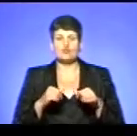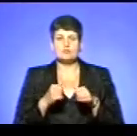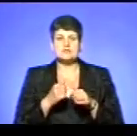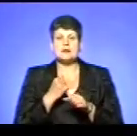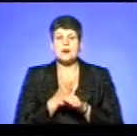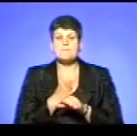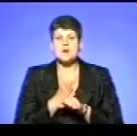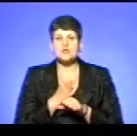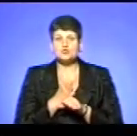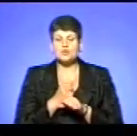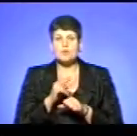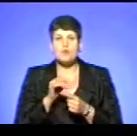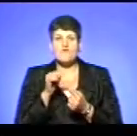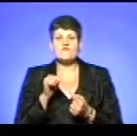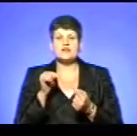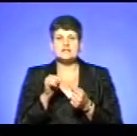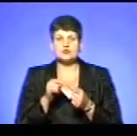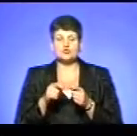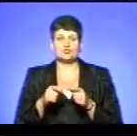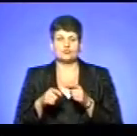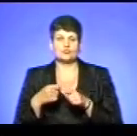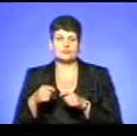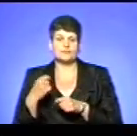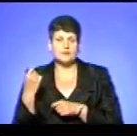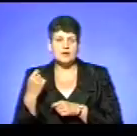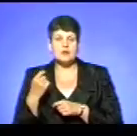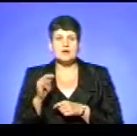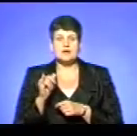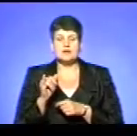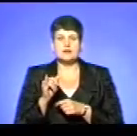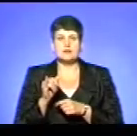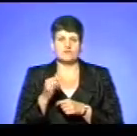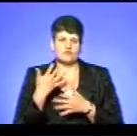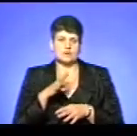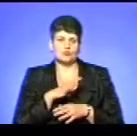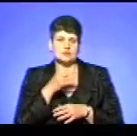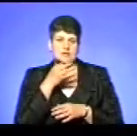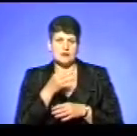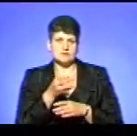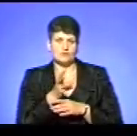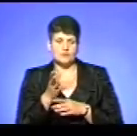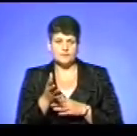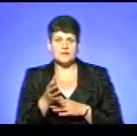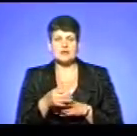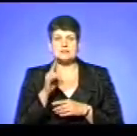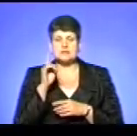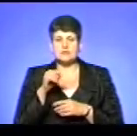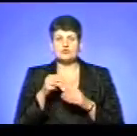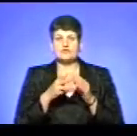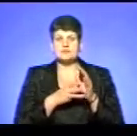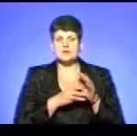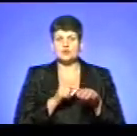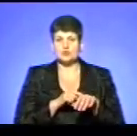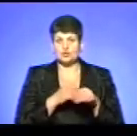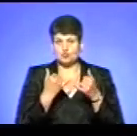працює по визначенню завданих збитків, як було і в сюжеті про це озвучено. Відомо, що на 18-ту годину